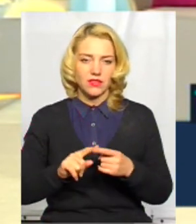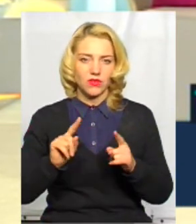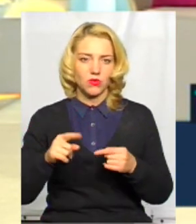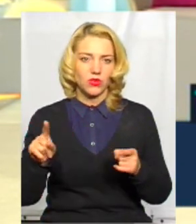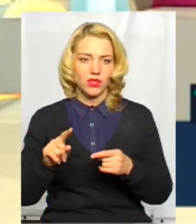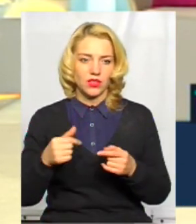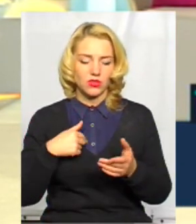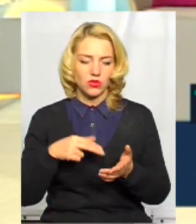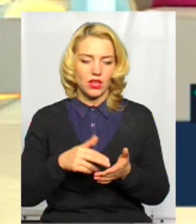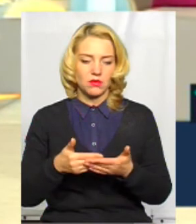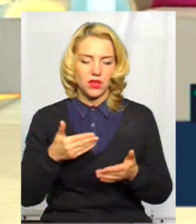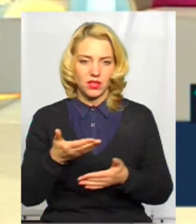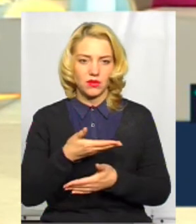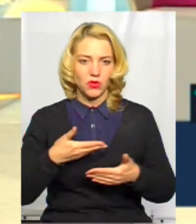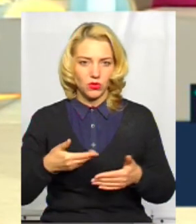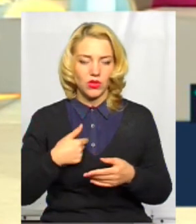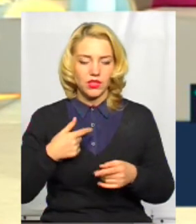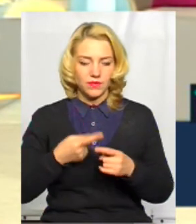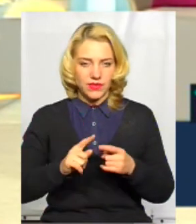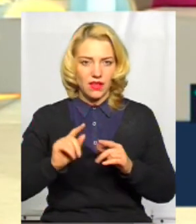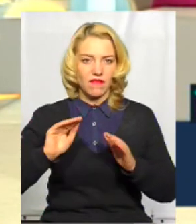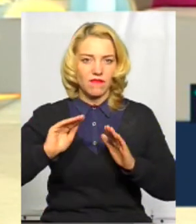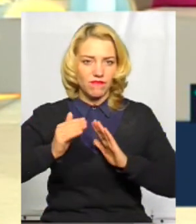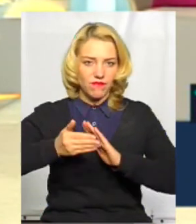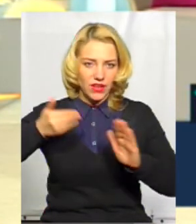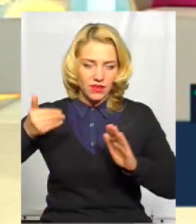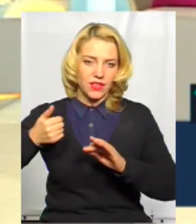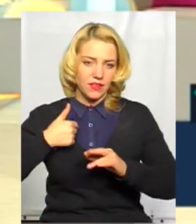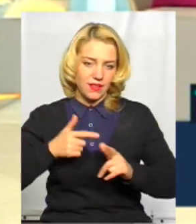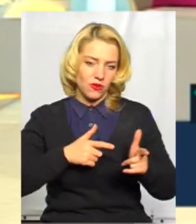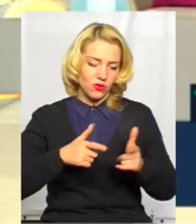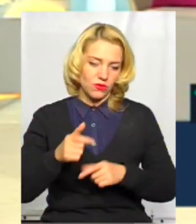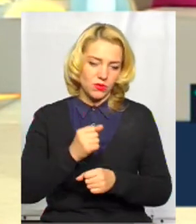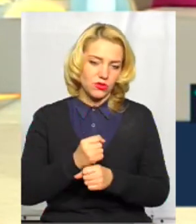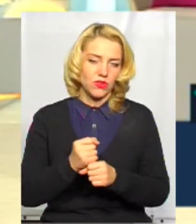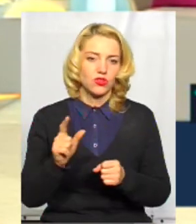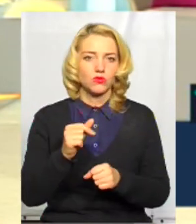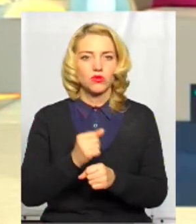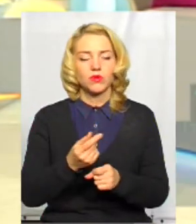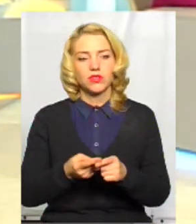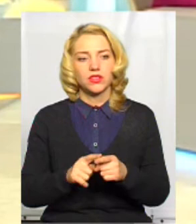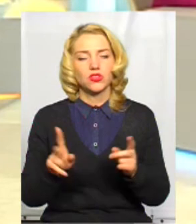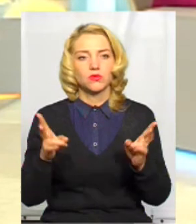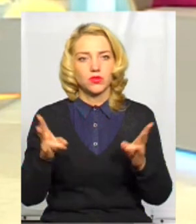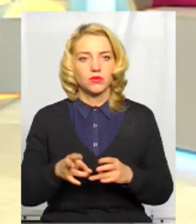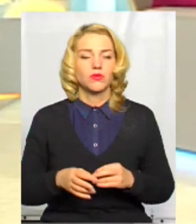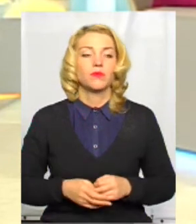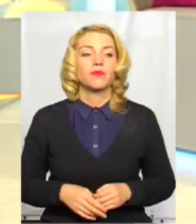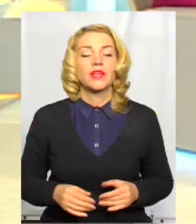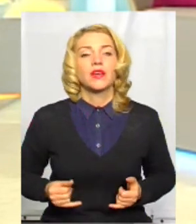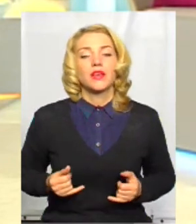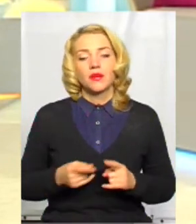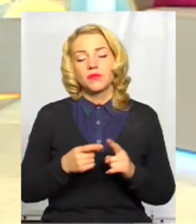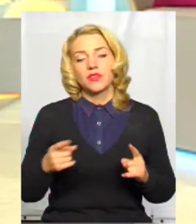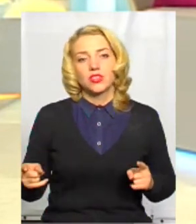як я сказав в своїй промові, це є виклик, і я готовий багато працювати, щоб зробити те, що я наміду. Під час